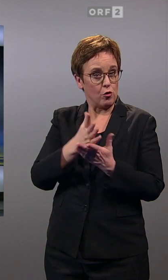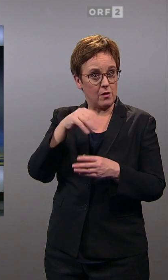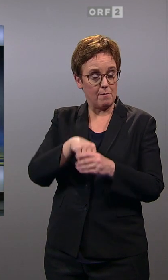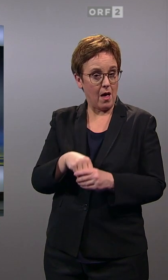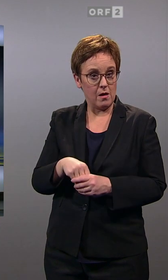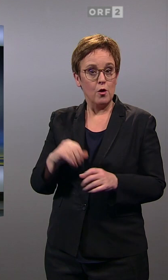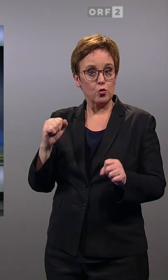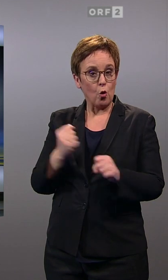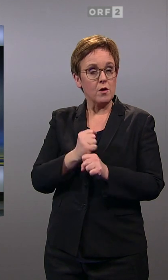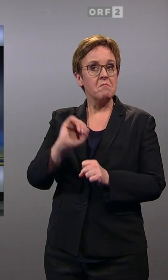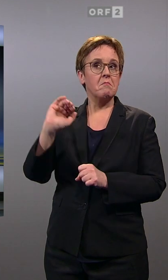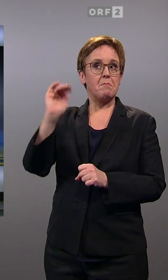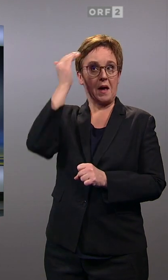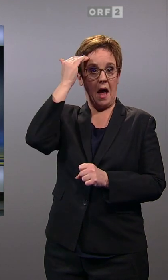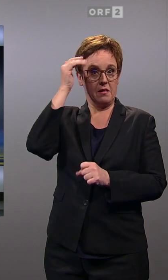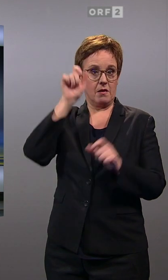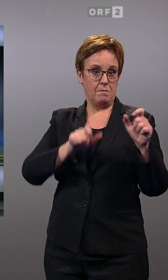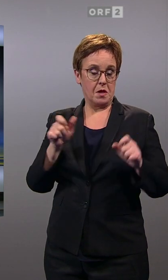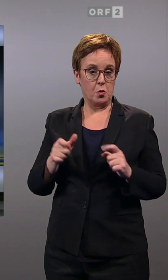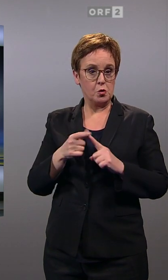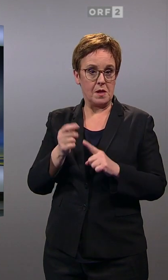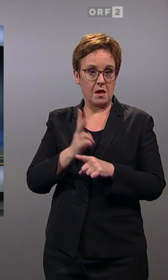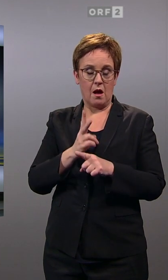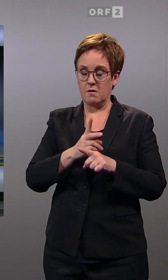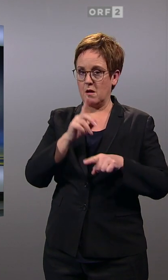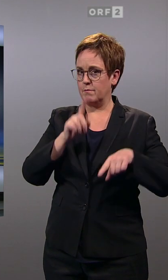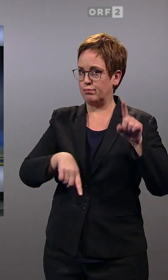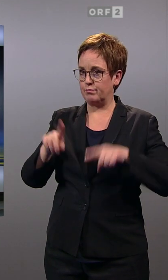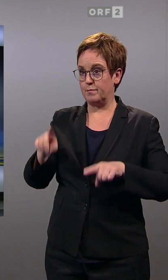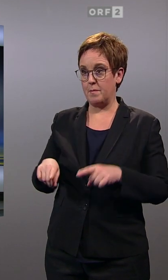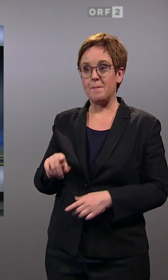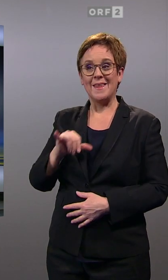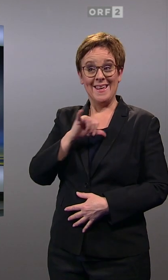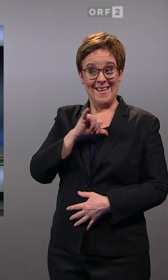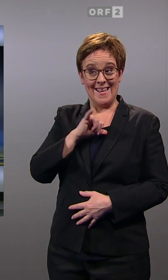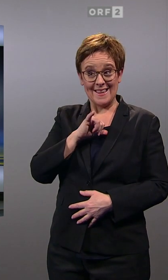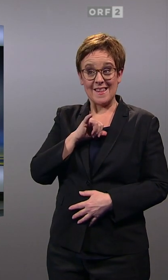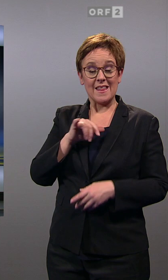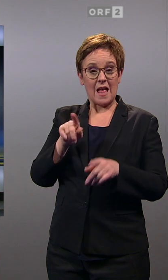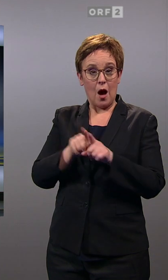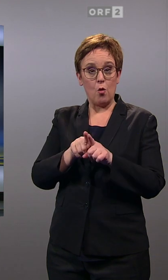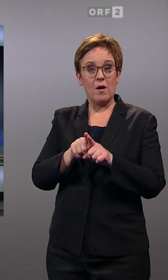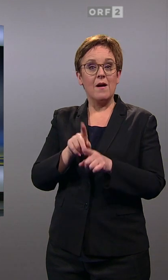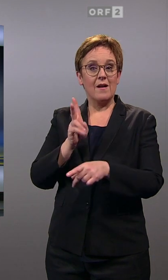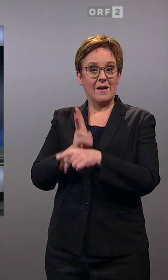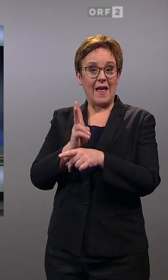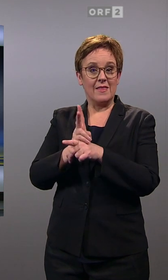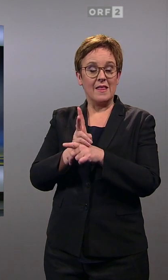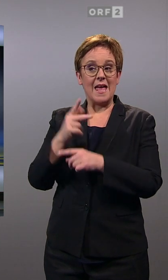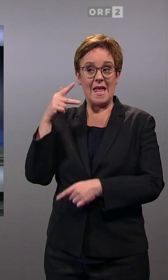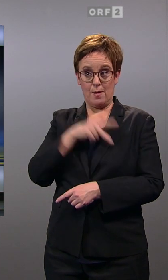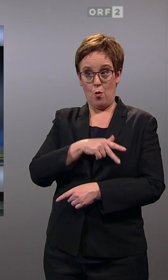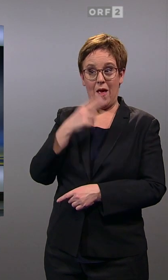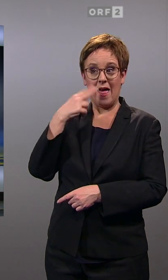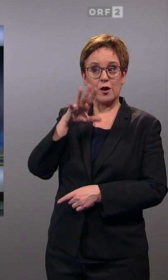ist die Bekanntheit der Spitzenkandidaten höchst unterschiedlich. Interessant ist, selbst den Kandidaten der SPÖ,